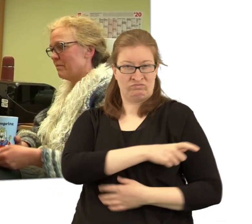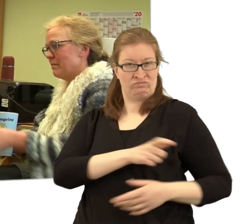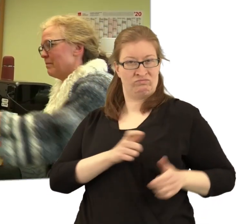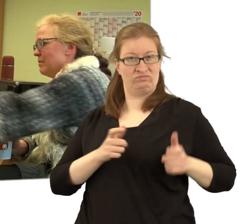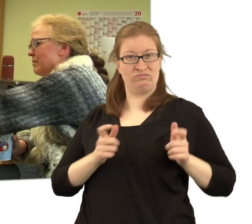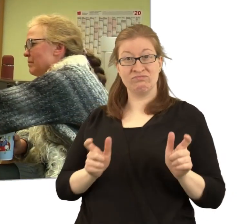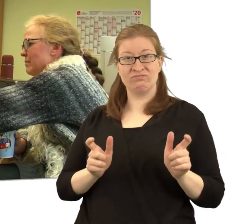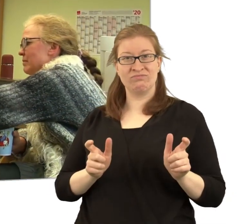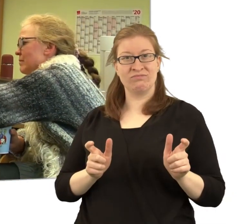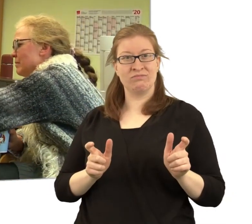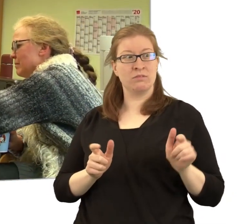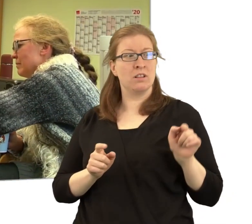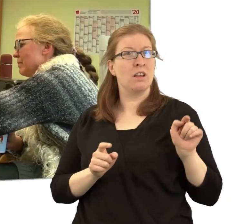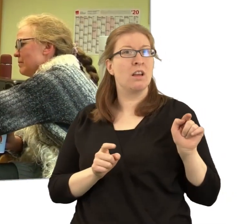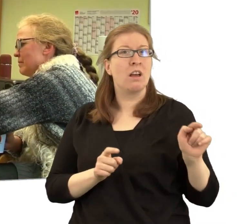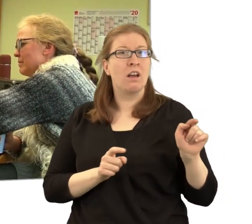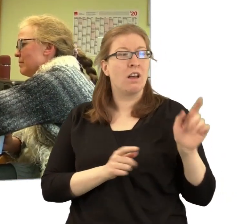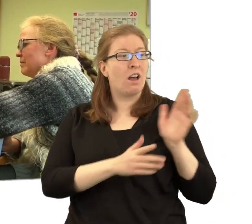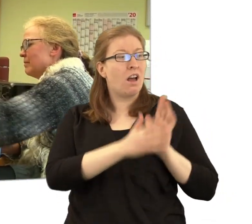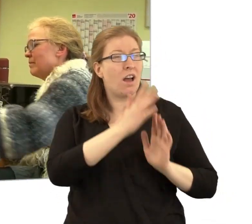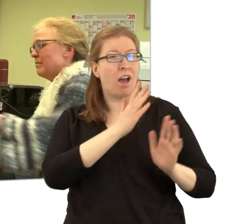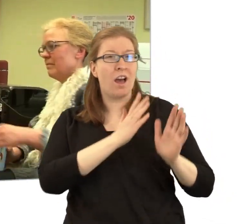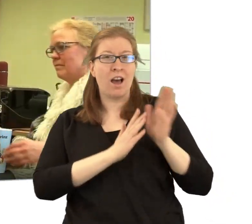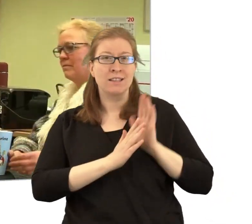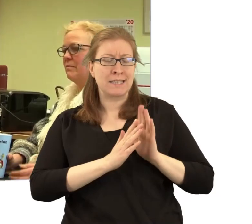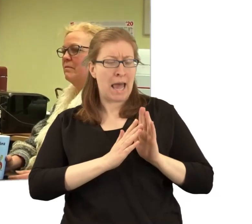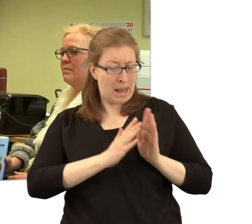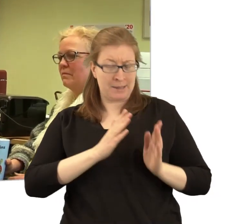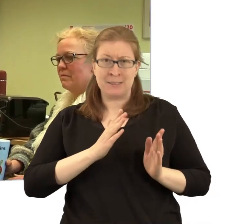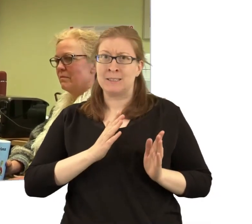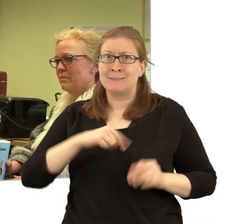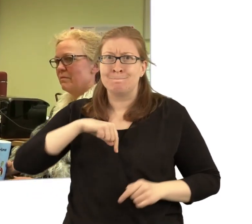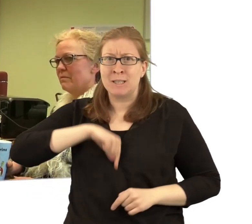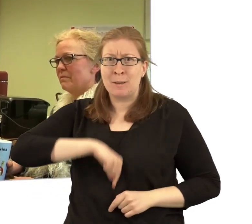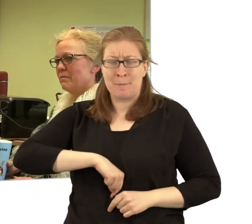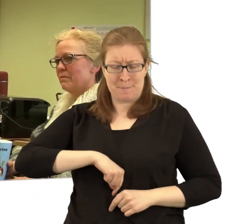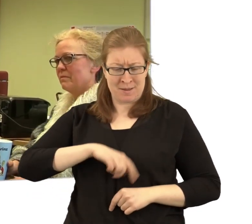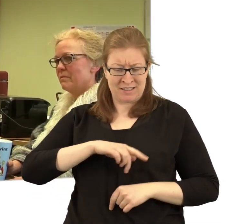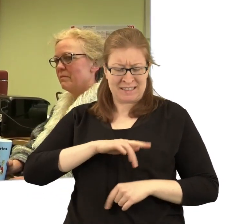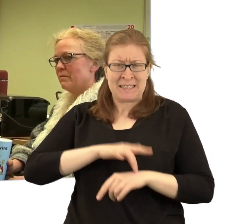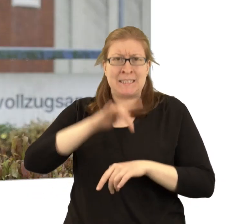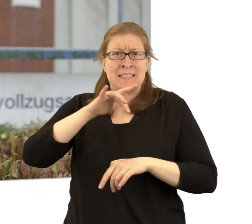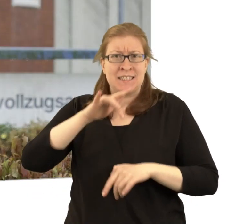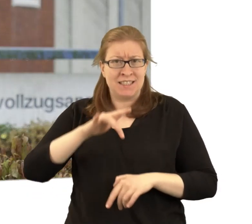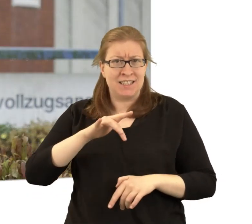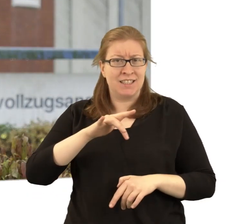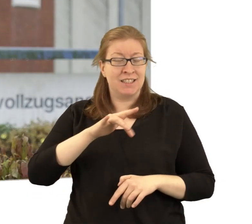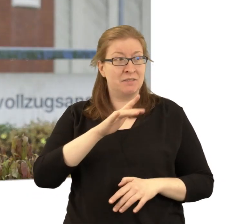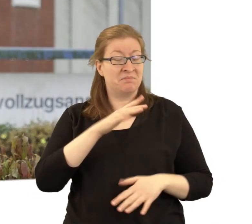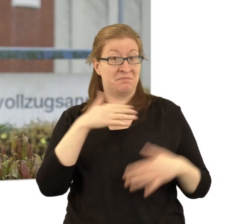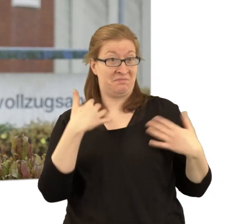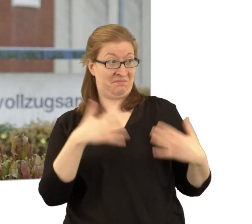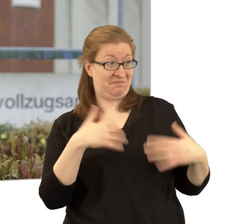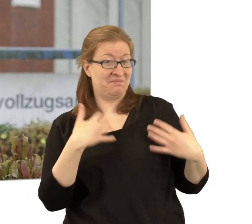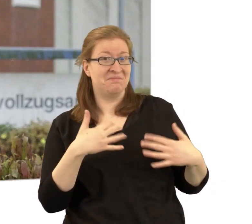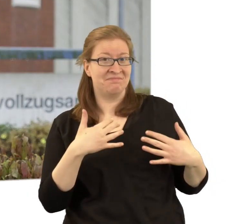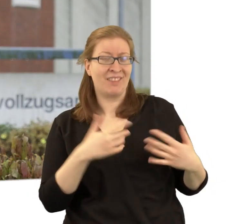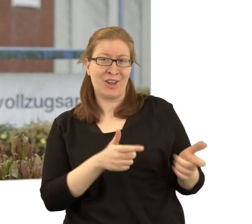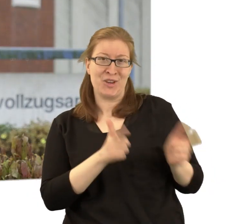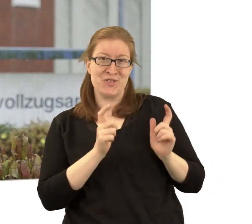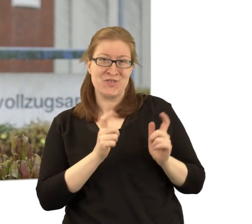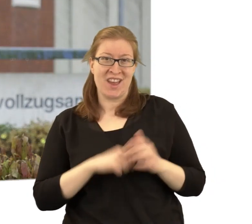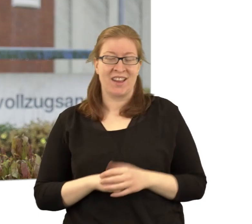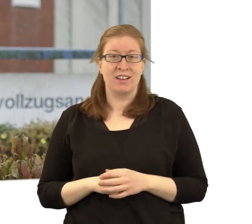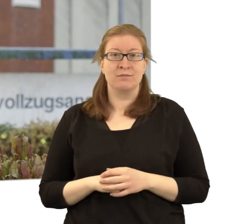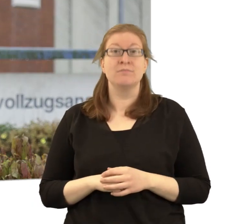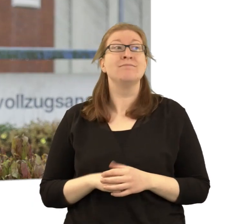einen an den zarten Kern heranlassen. Einmal gehört zu haben, du bist von Gott